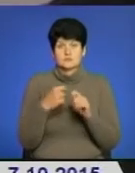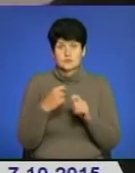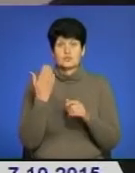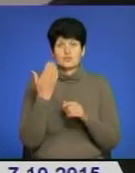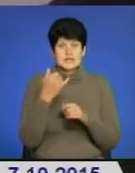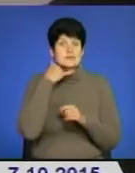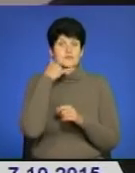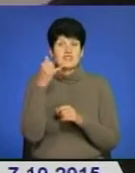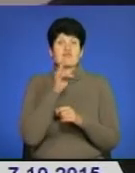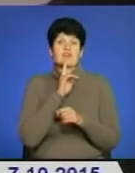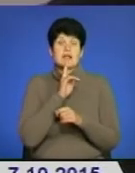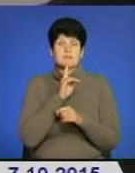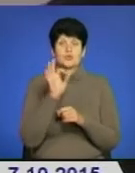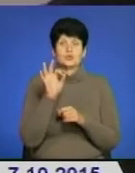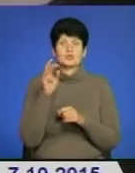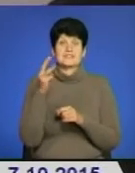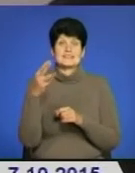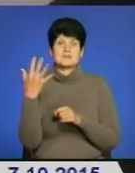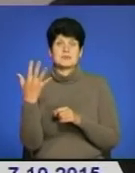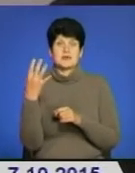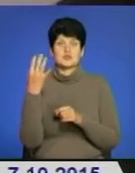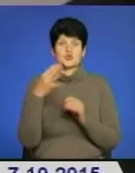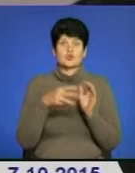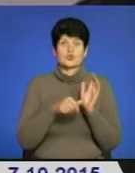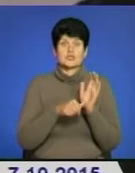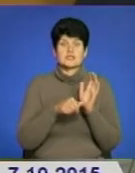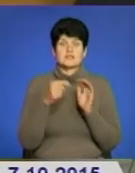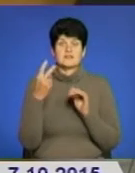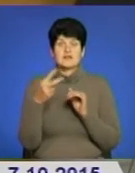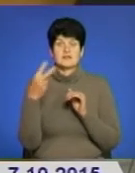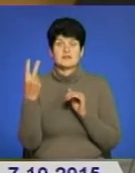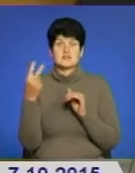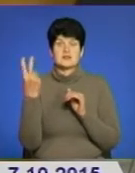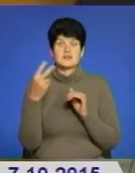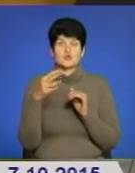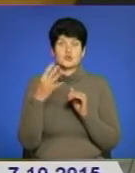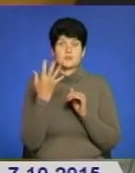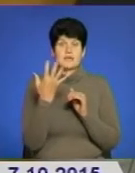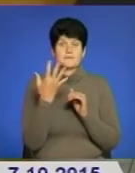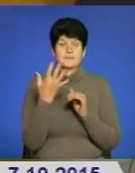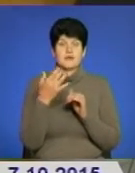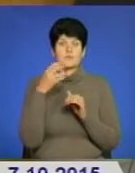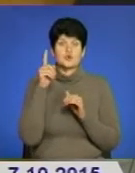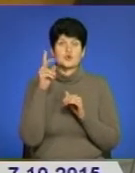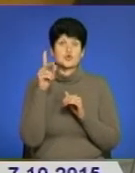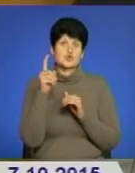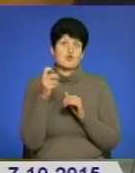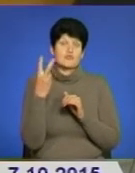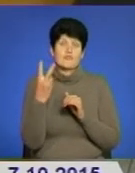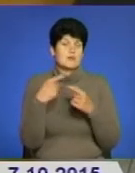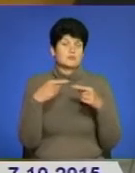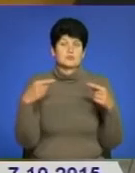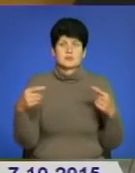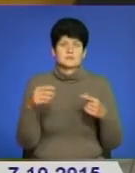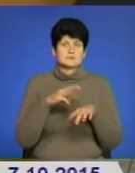телефонуйте у Кременці 035 46 2 22 45 або на лінію 102 у будь-який відділ